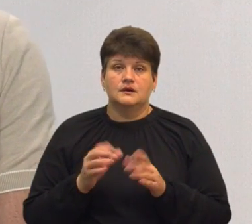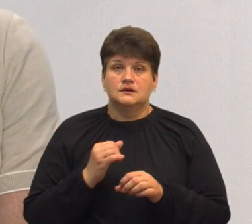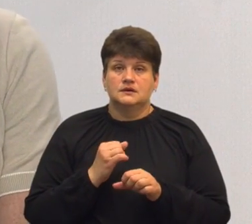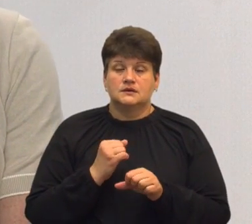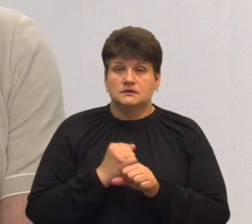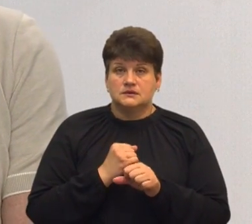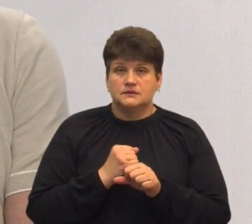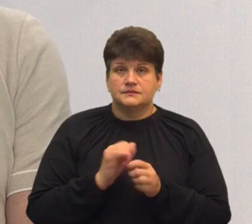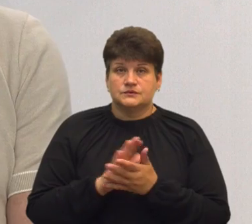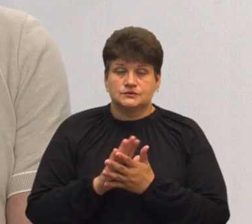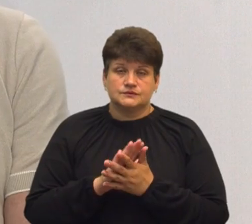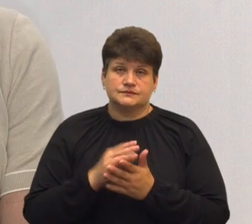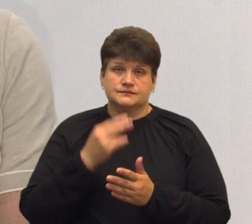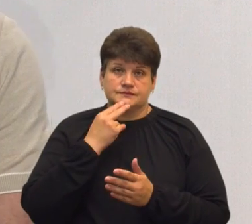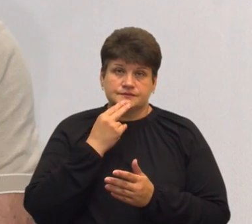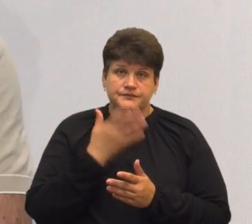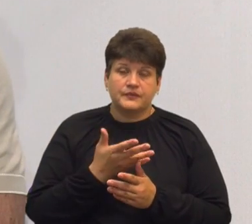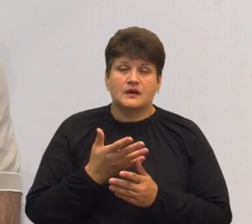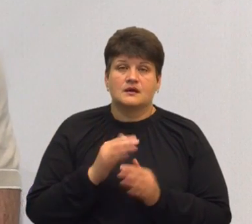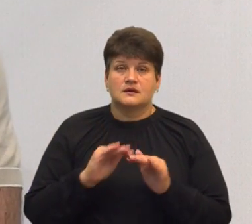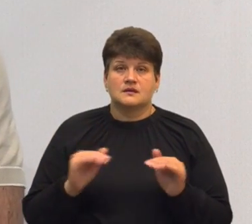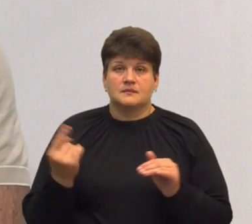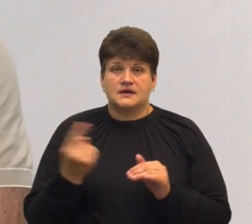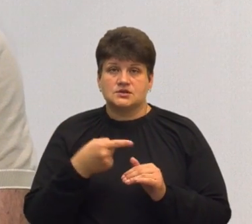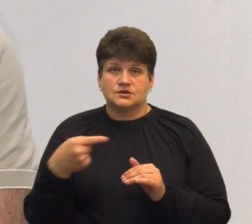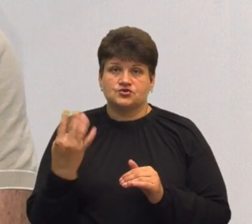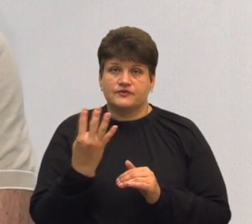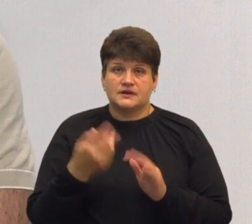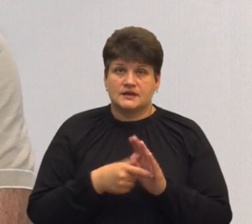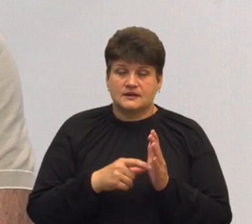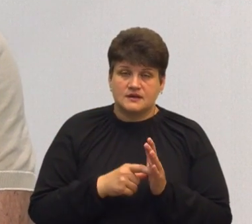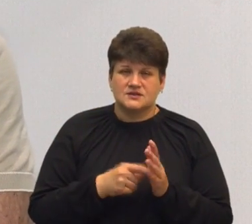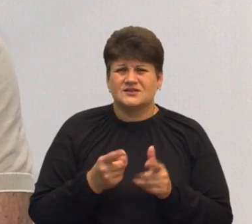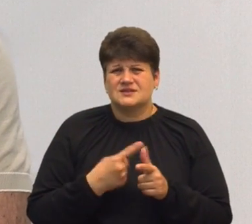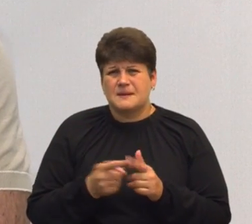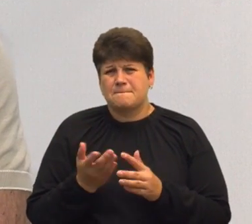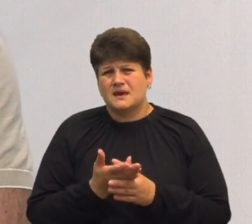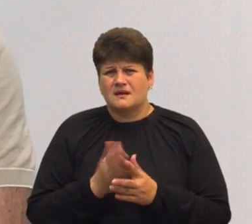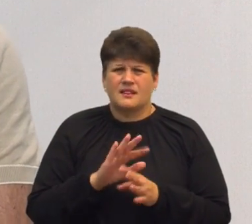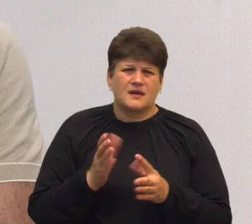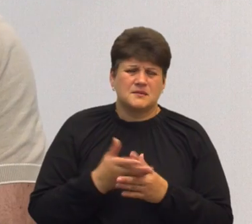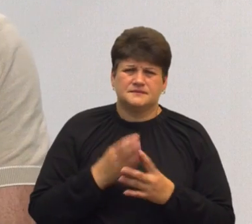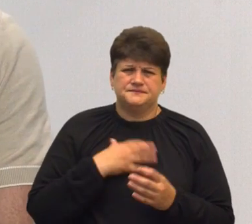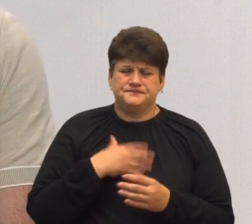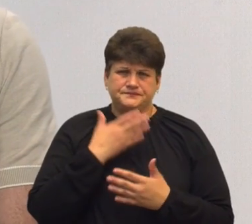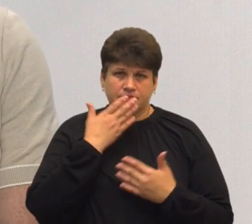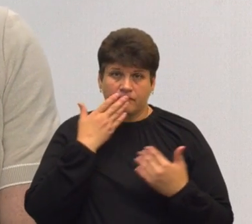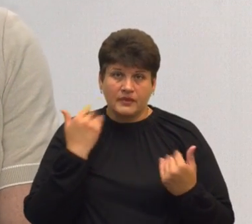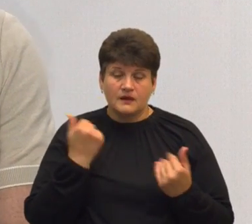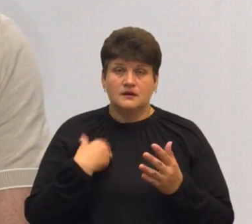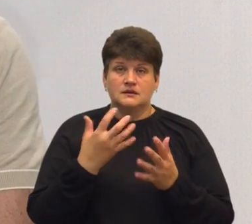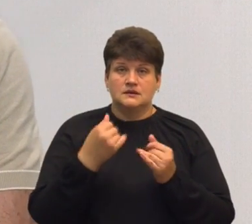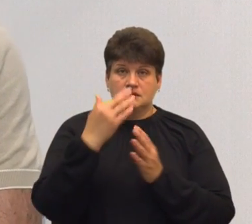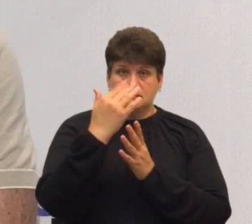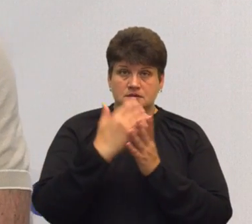абсолютно всіх, незалежно від того, чи це пільгова категорія, чи не пільгова. Я думаю, що найближчим часом ми отримуємо перелік шкіл